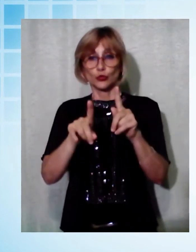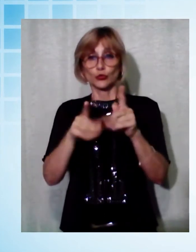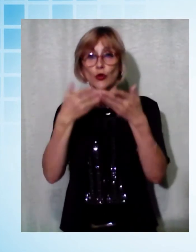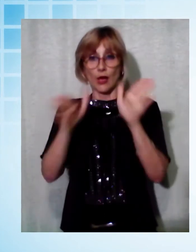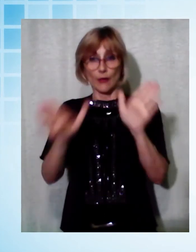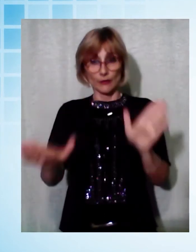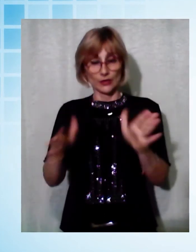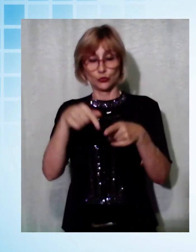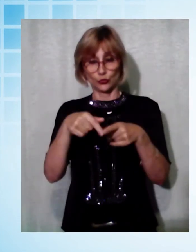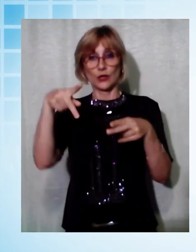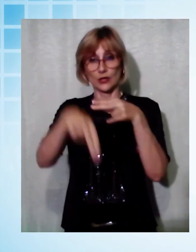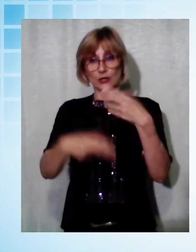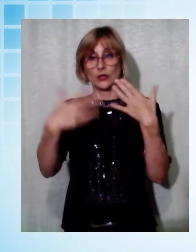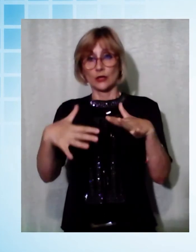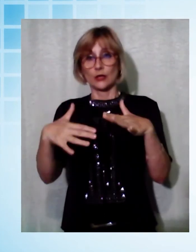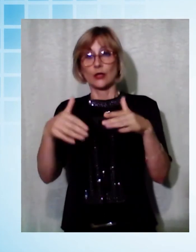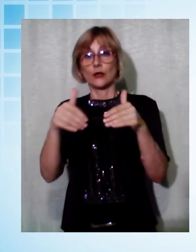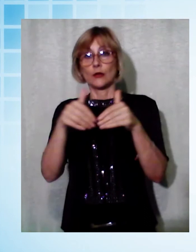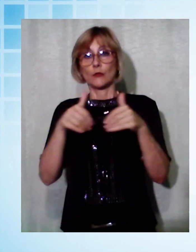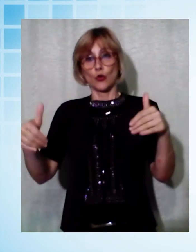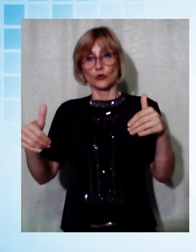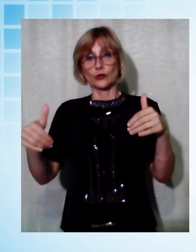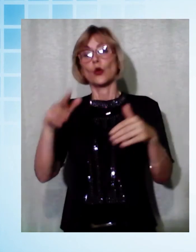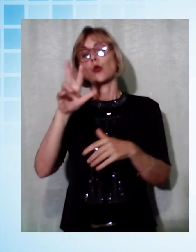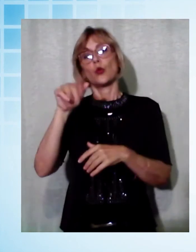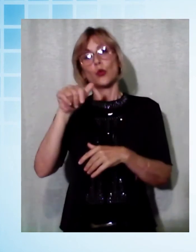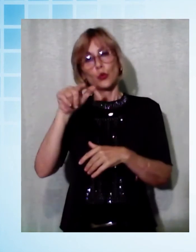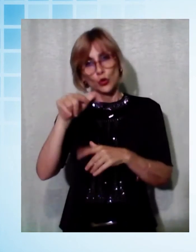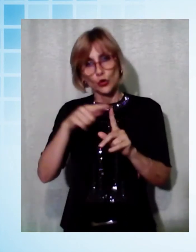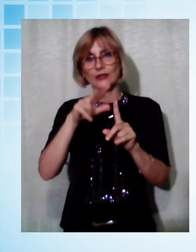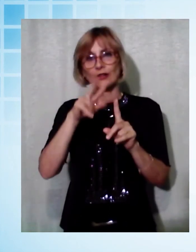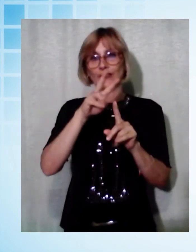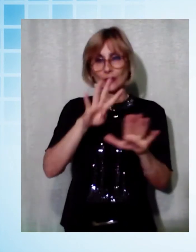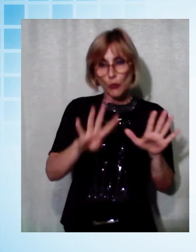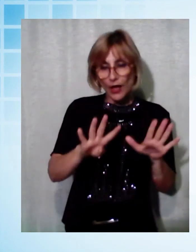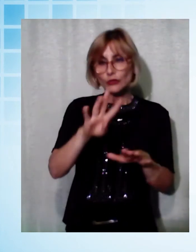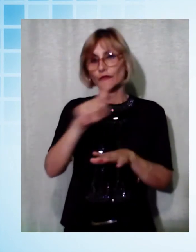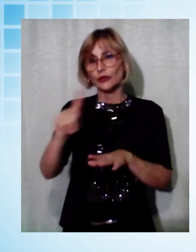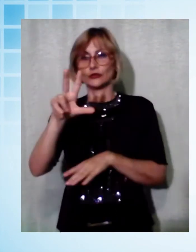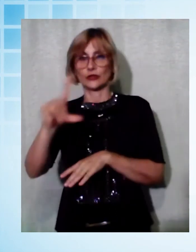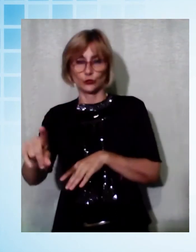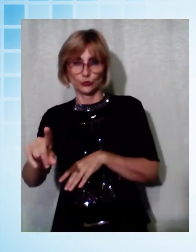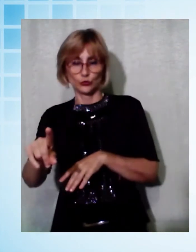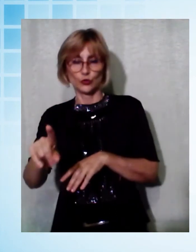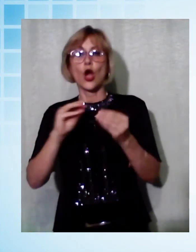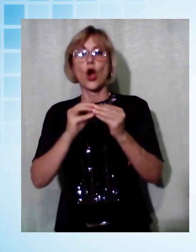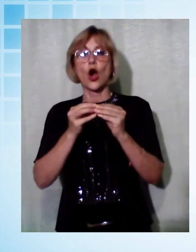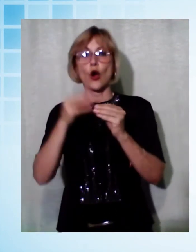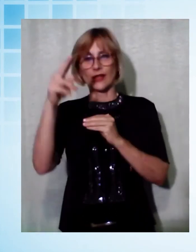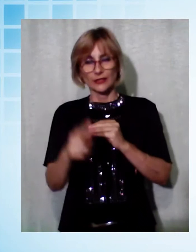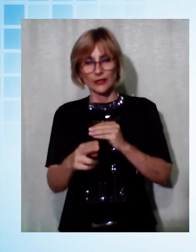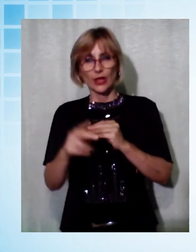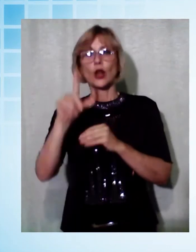inaugurata la mostra Uno Fontana che espone una sola opera d'arte, concetto spaziale appunto di Lucio Fontana.